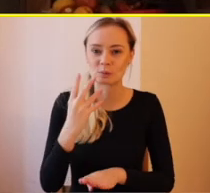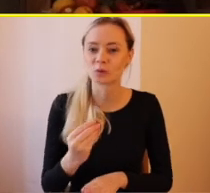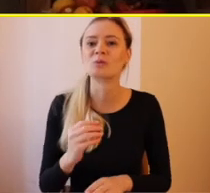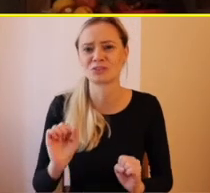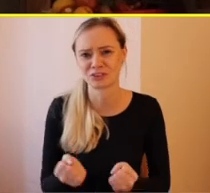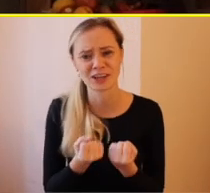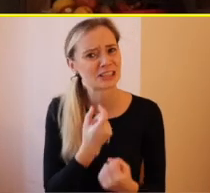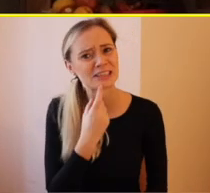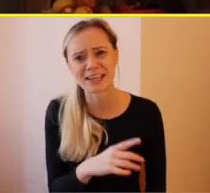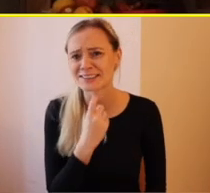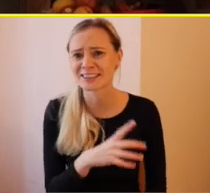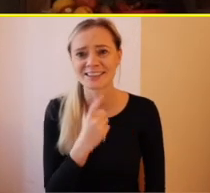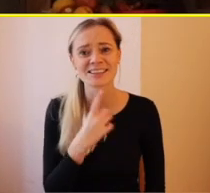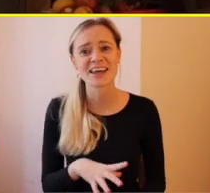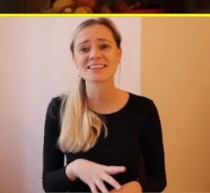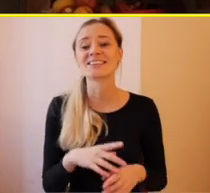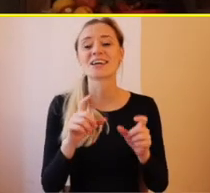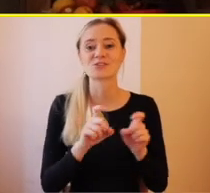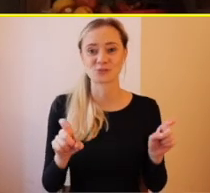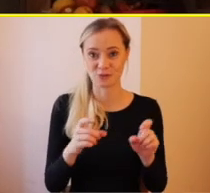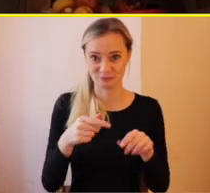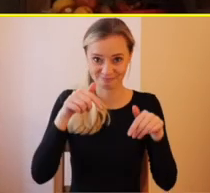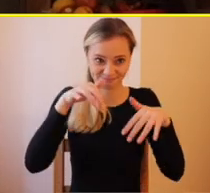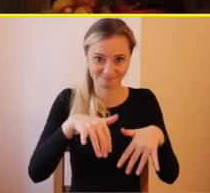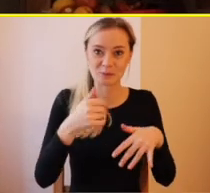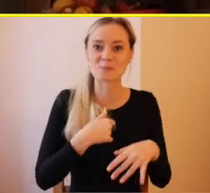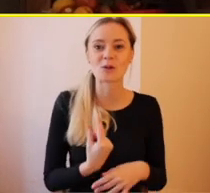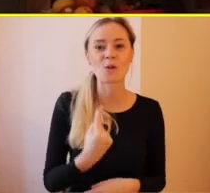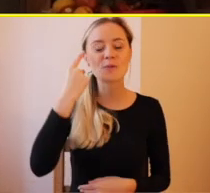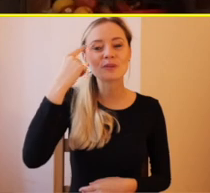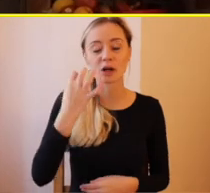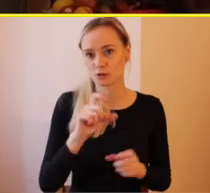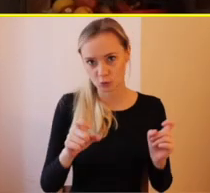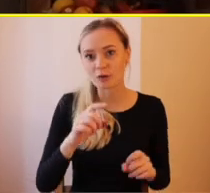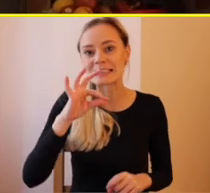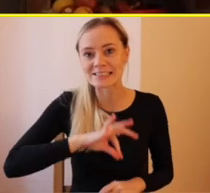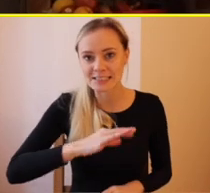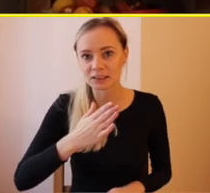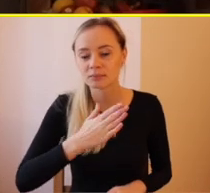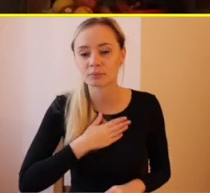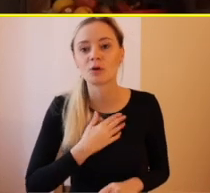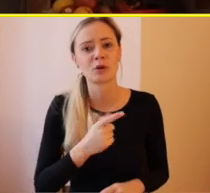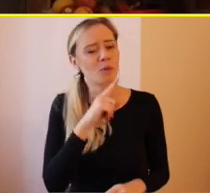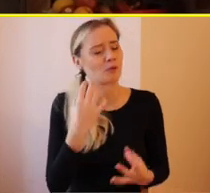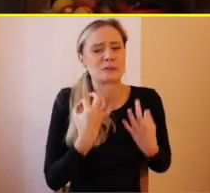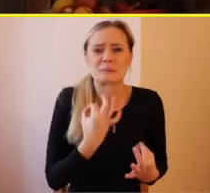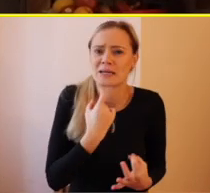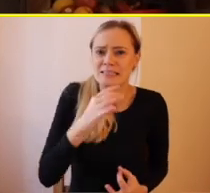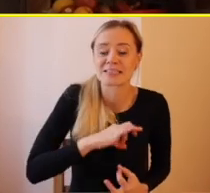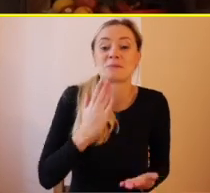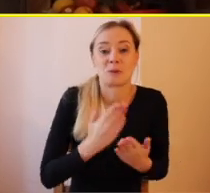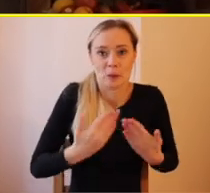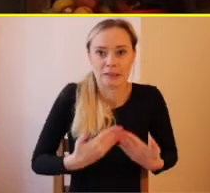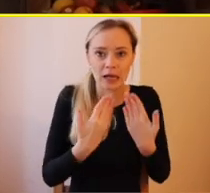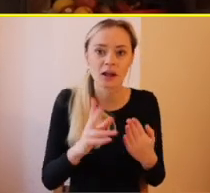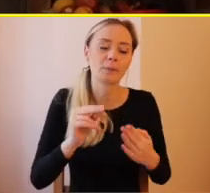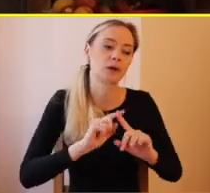tejto krajiny, pretože som si uvedomila, že na základe toho, že sa mi narodil môj vytúžený